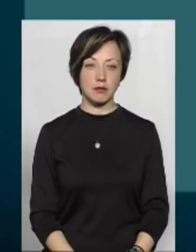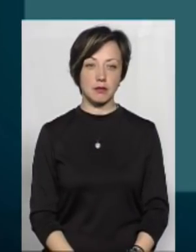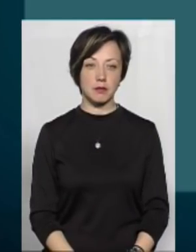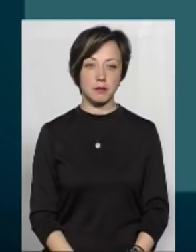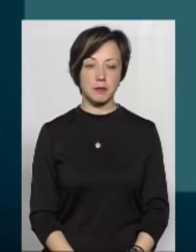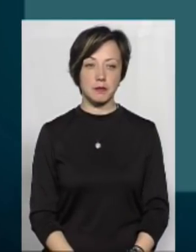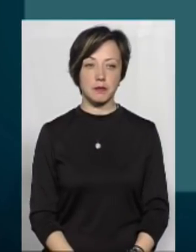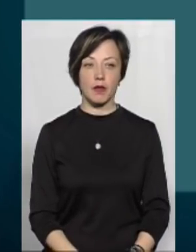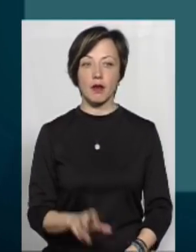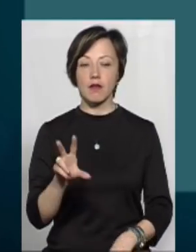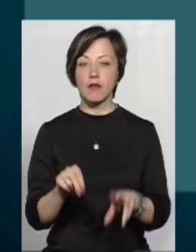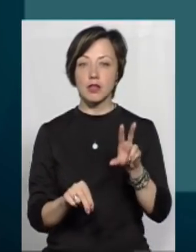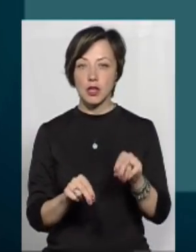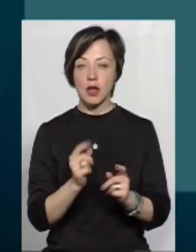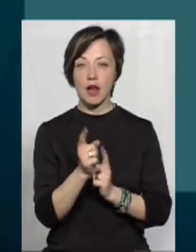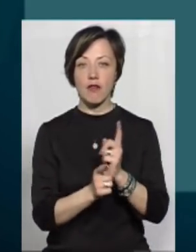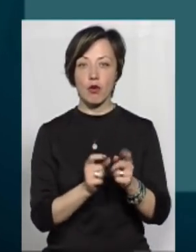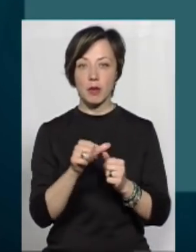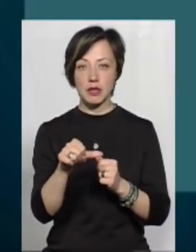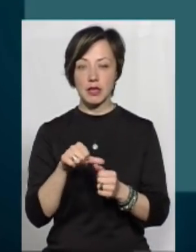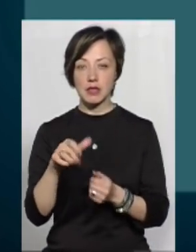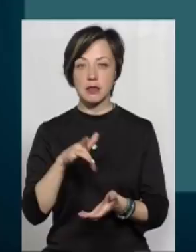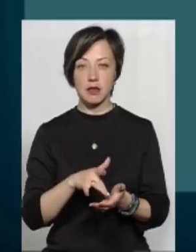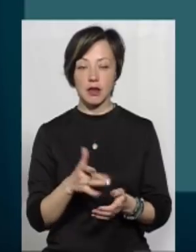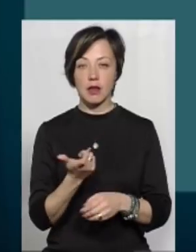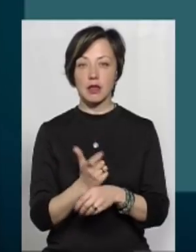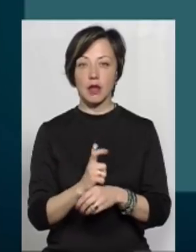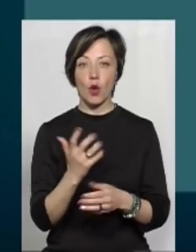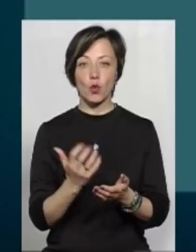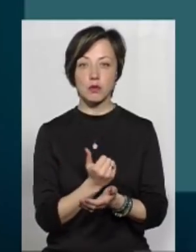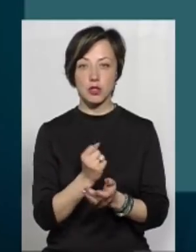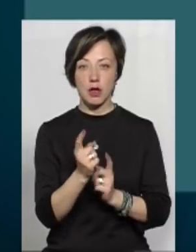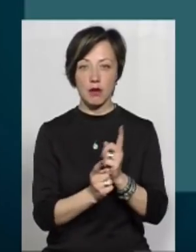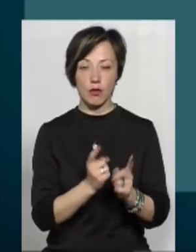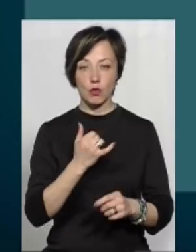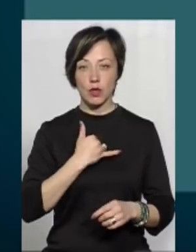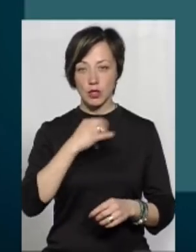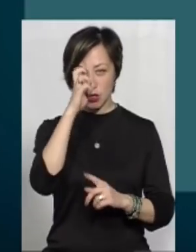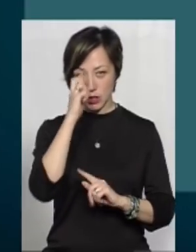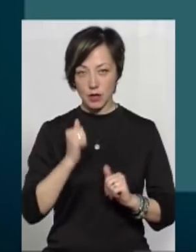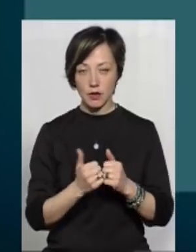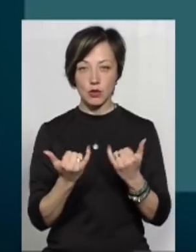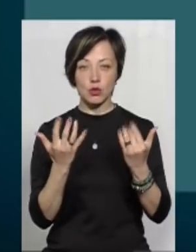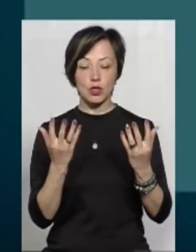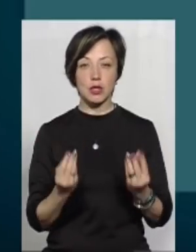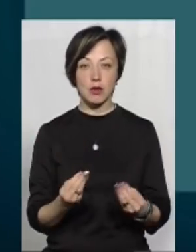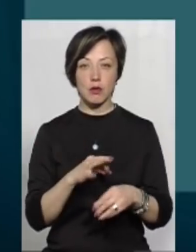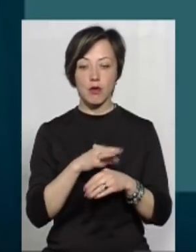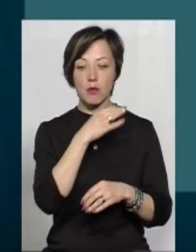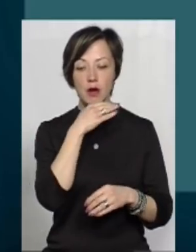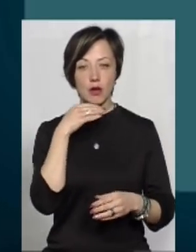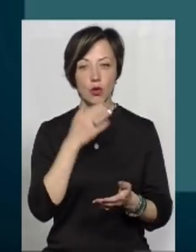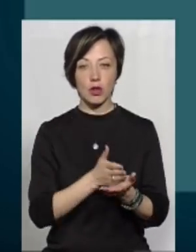Вважаю, що реформа децентралізації є однією з найуспішніших реформ в нашій державі, яка на сьогоднішній день проводиться. По багатьох